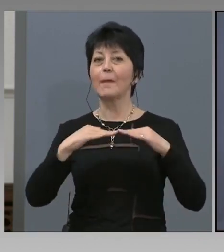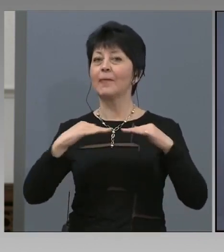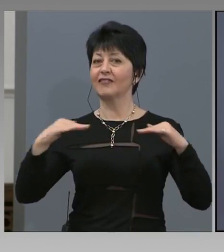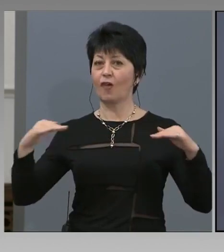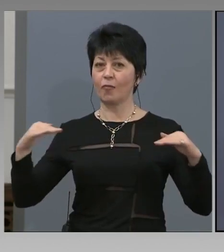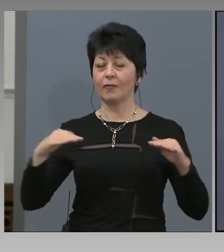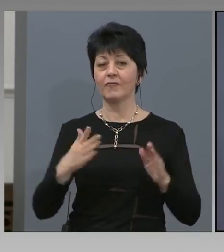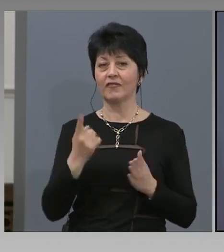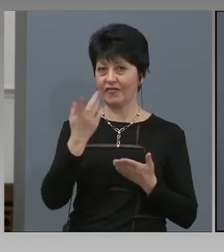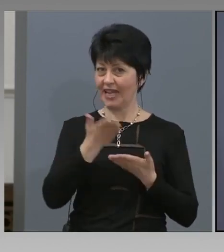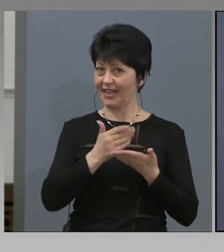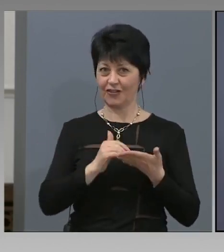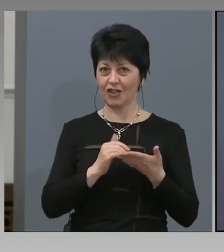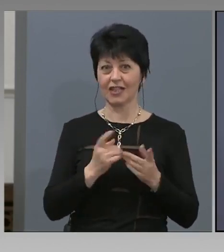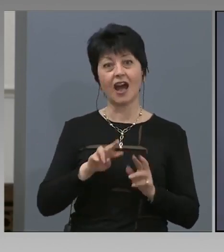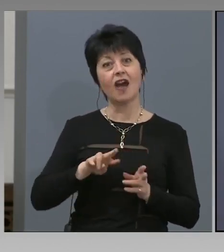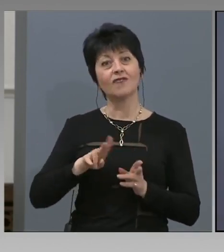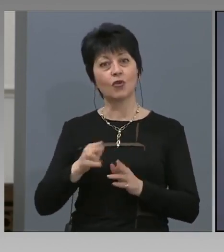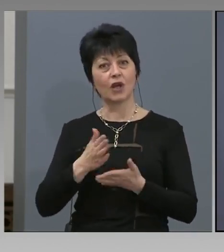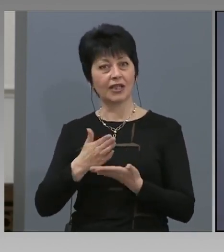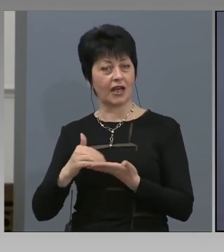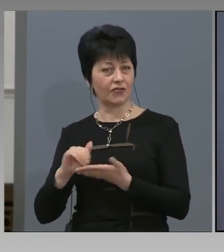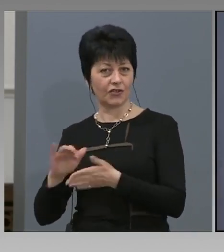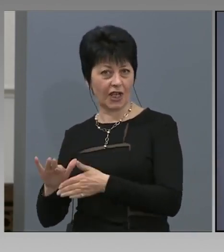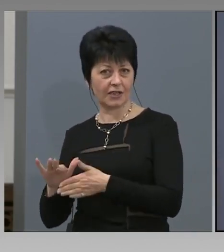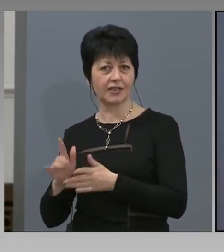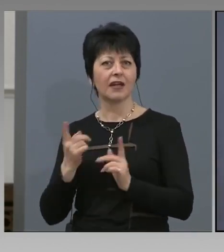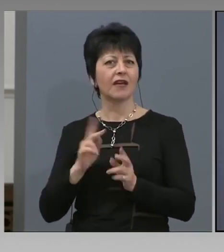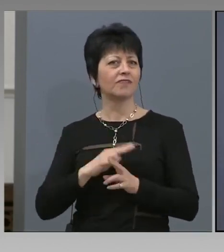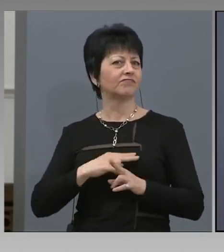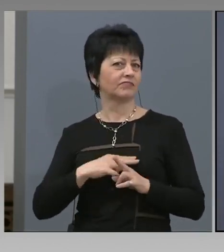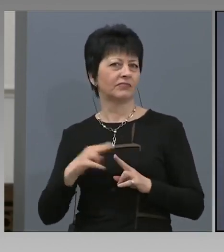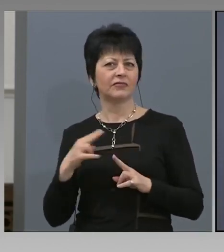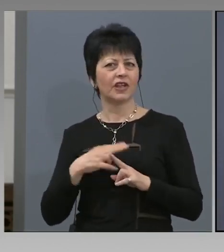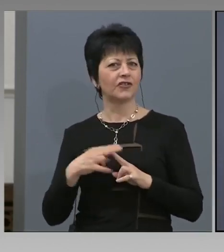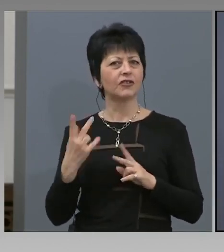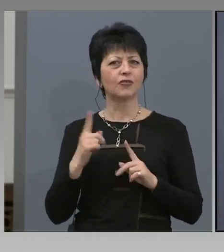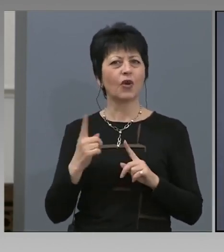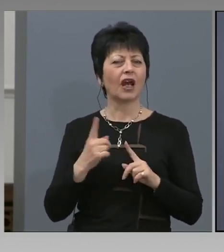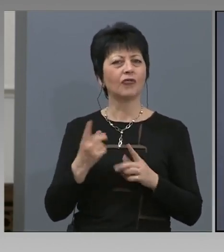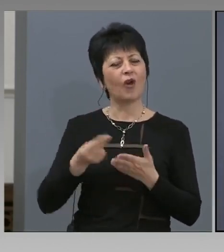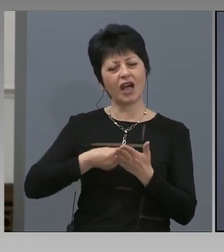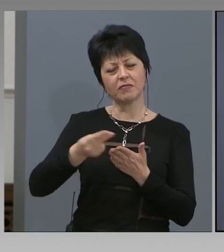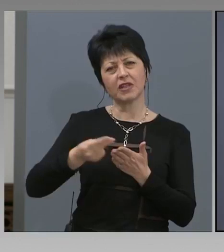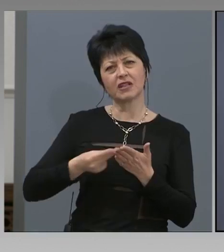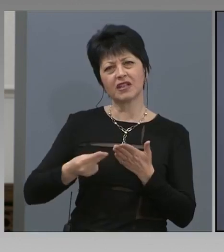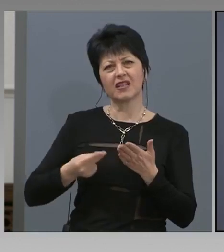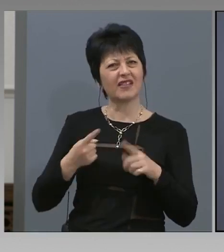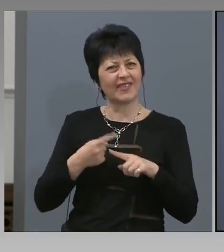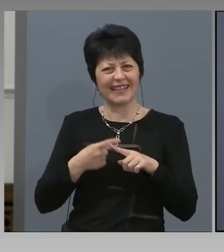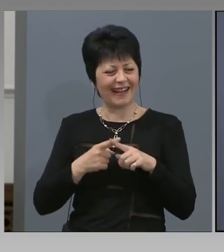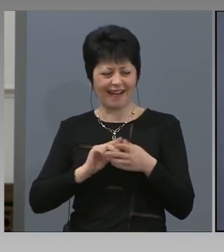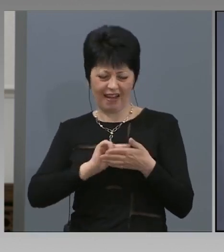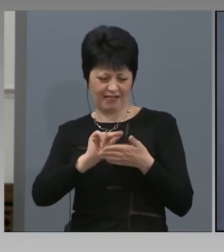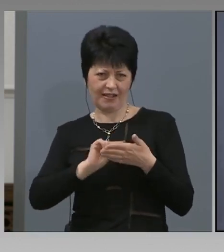Останалата част на платформата е чисто от административен характер и тя няма